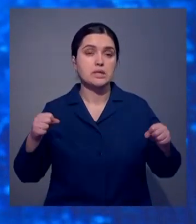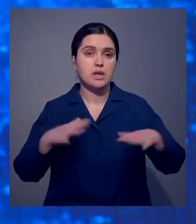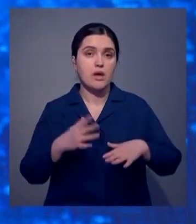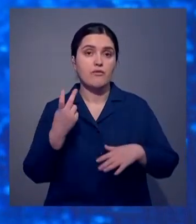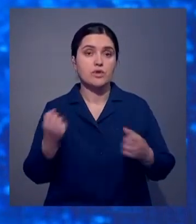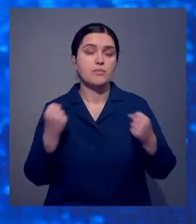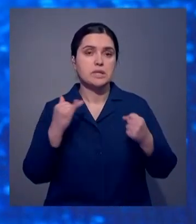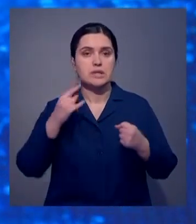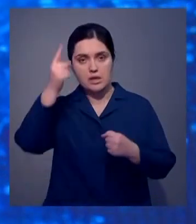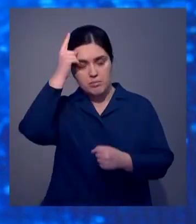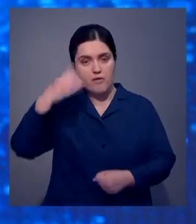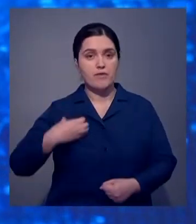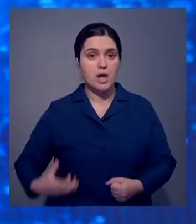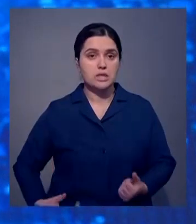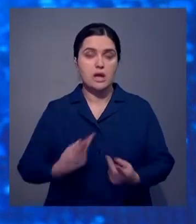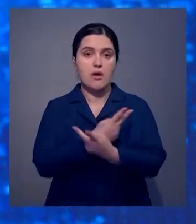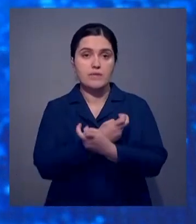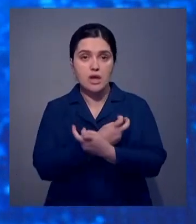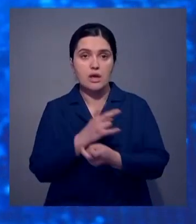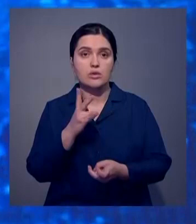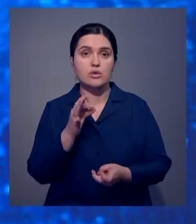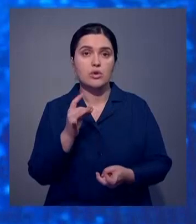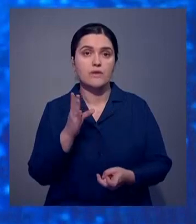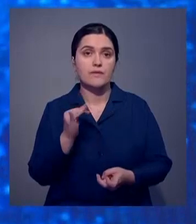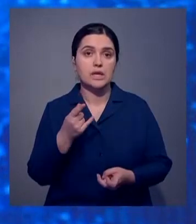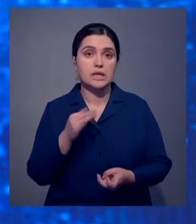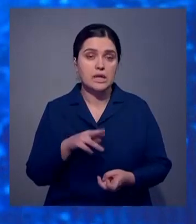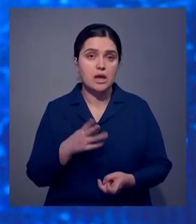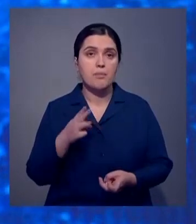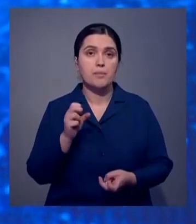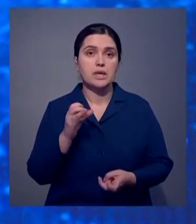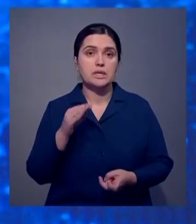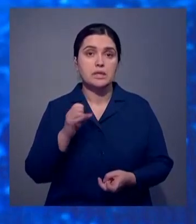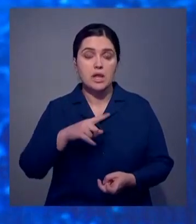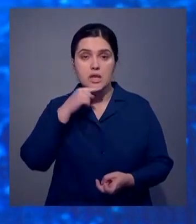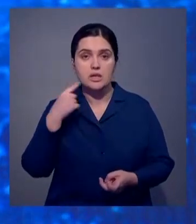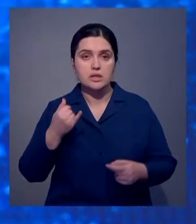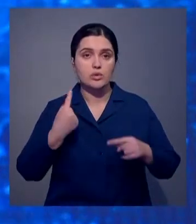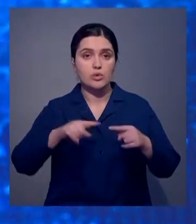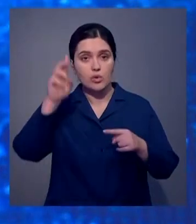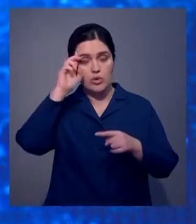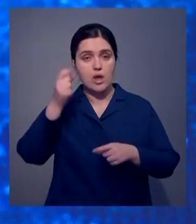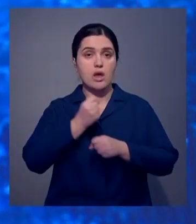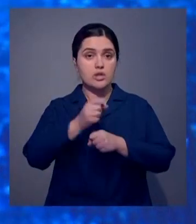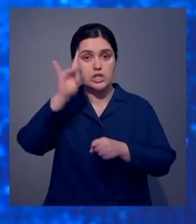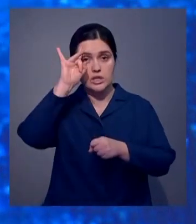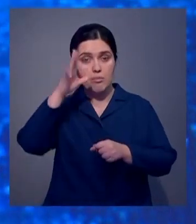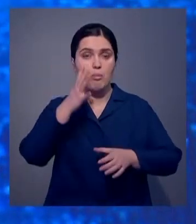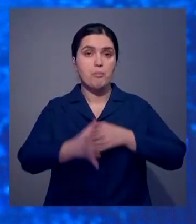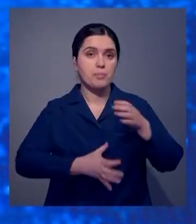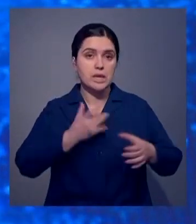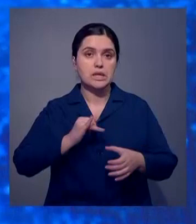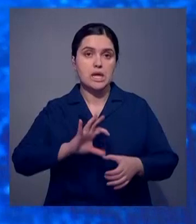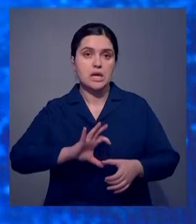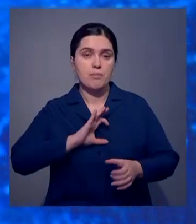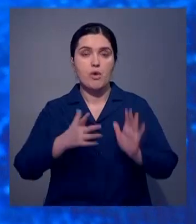более 200 спортсменов из Германии, Франции, Австрии, Норвегии, Пакистана, России и других государств. Титулы чемпионов мира и медали